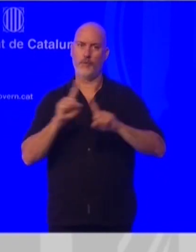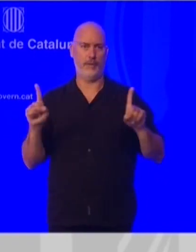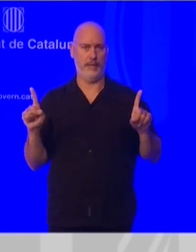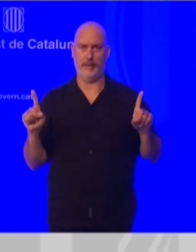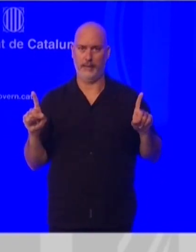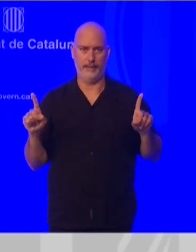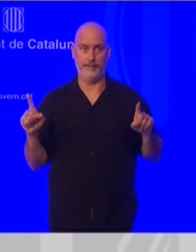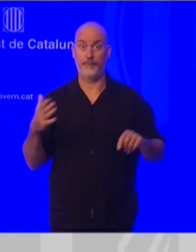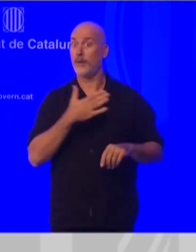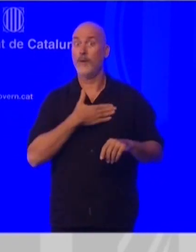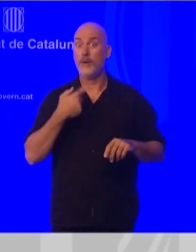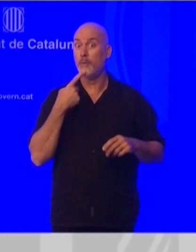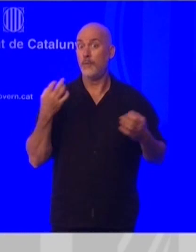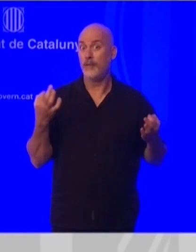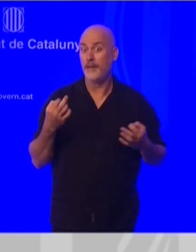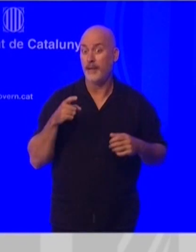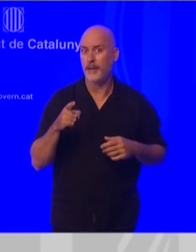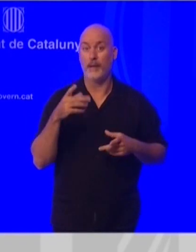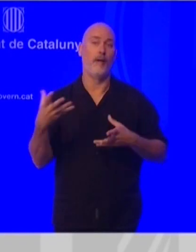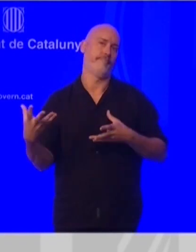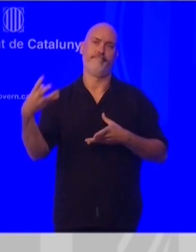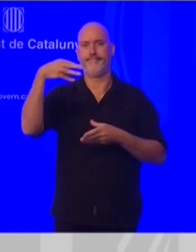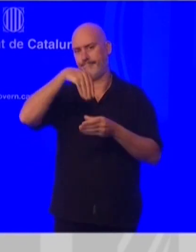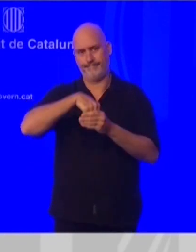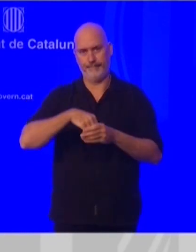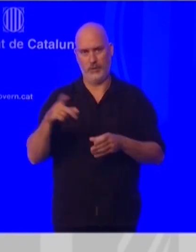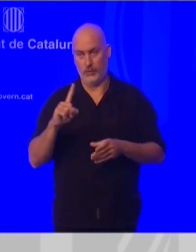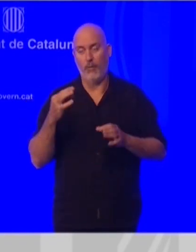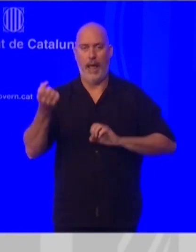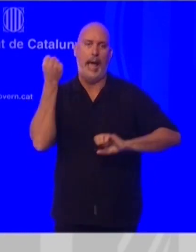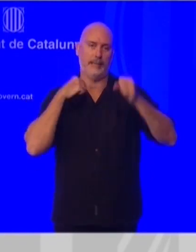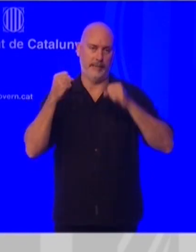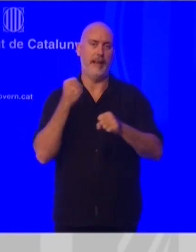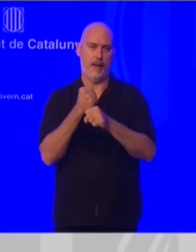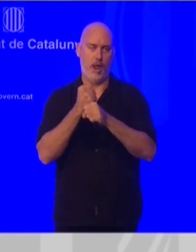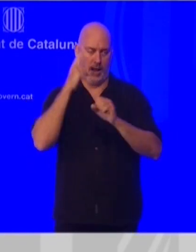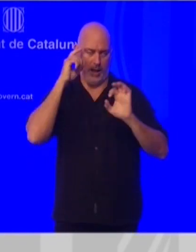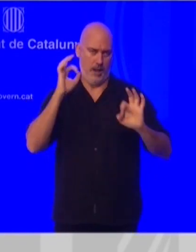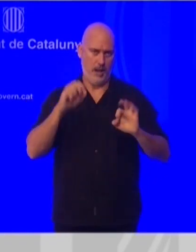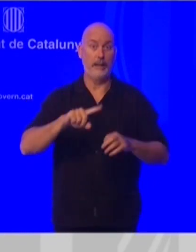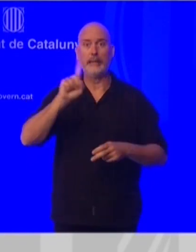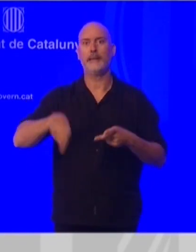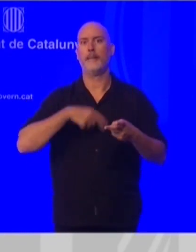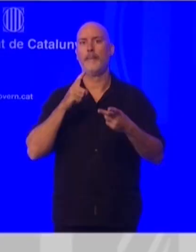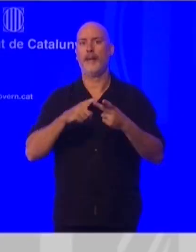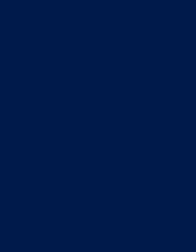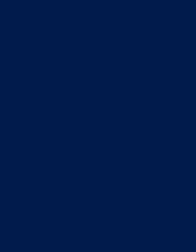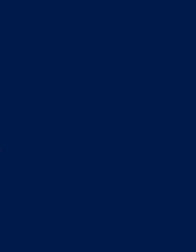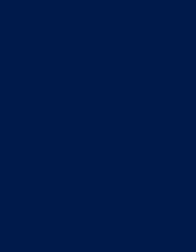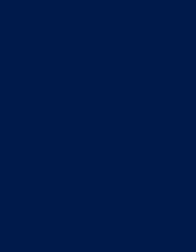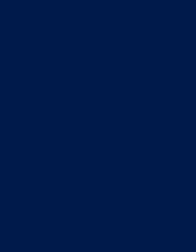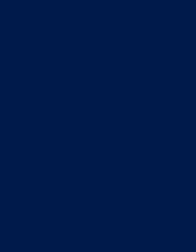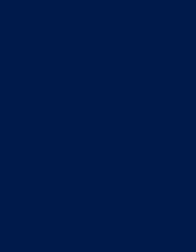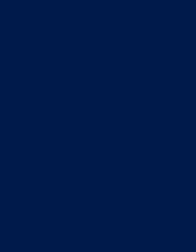Això vol dir que no queden incloses dintre d'aquestes prohibicions les activitats laborals ni de mitjans de transport públic.